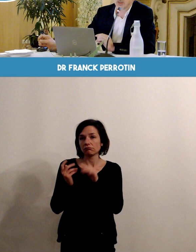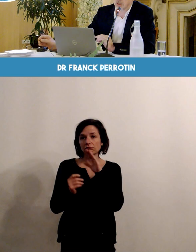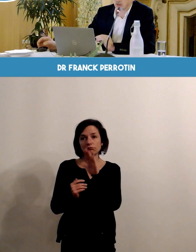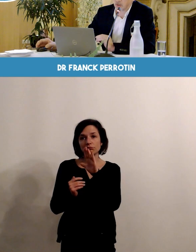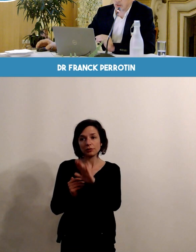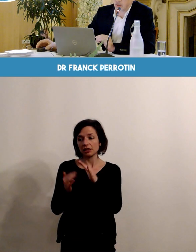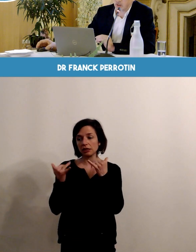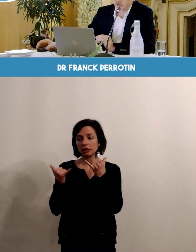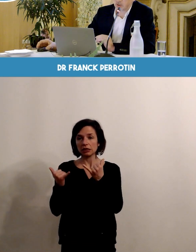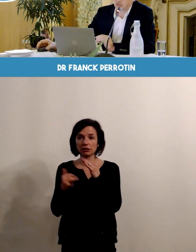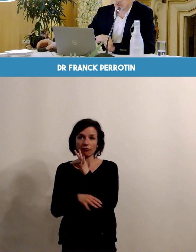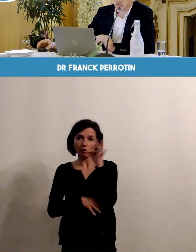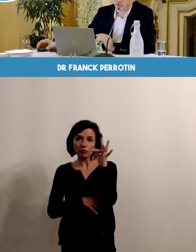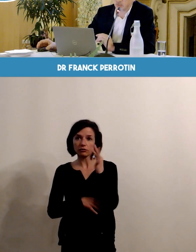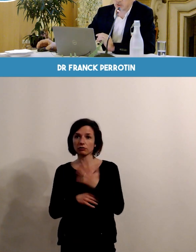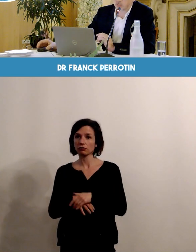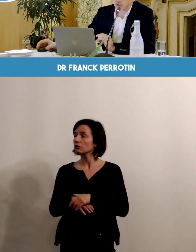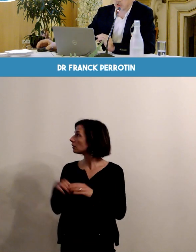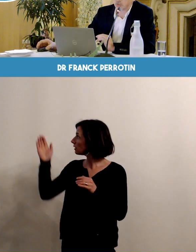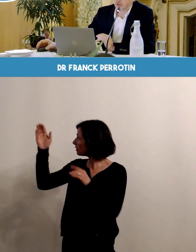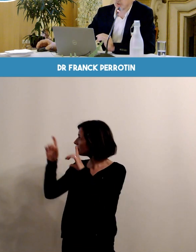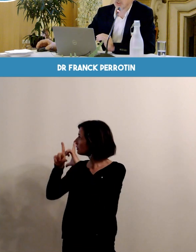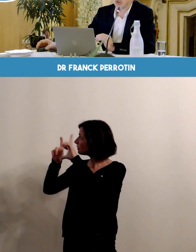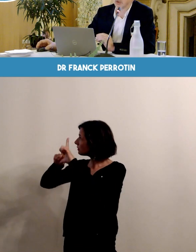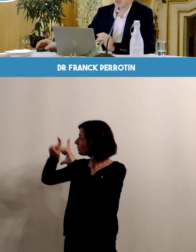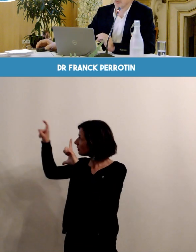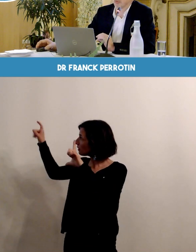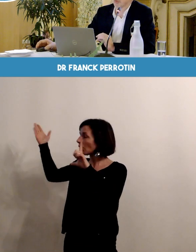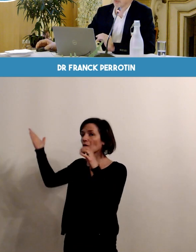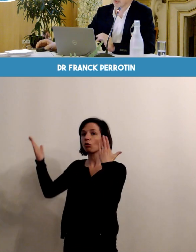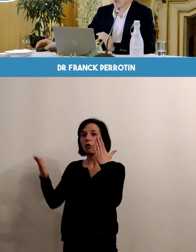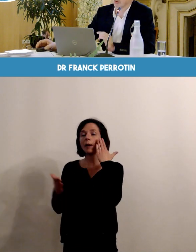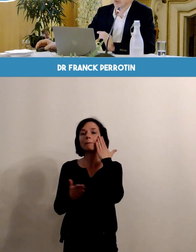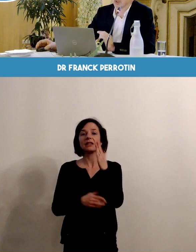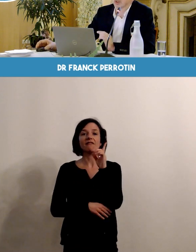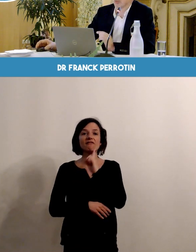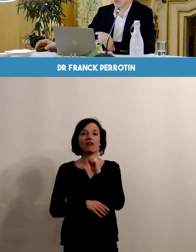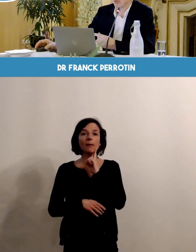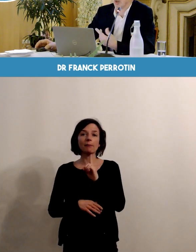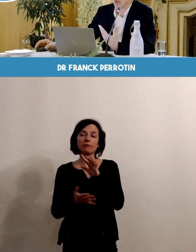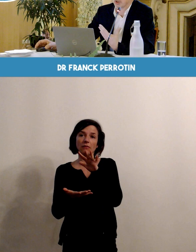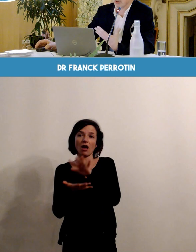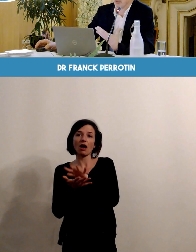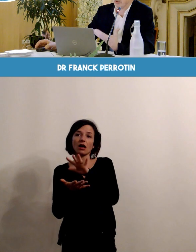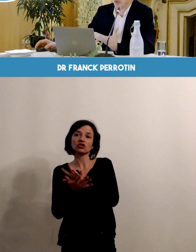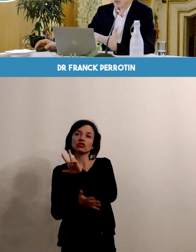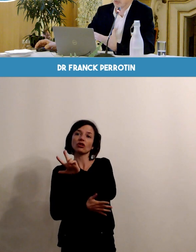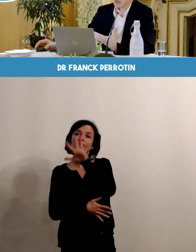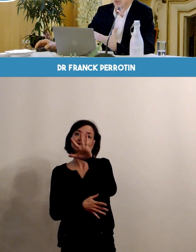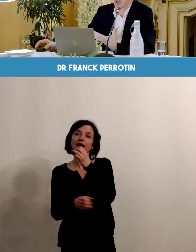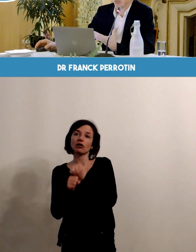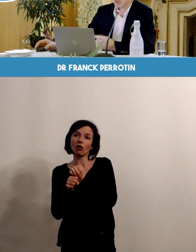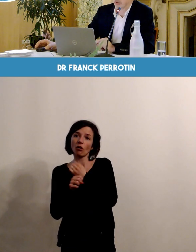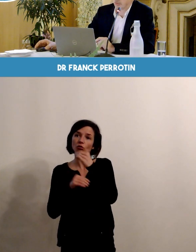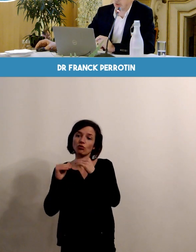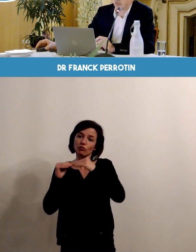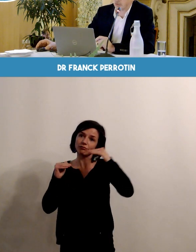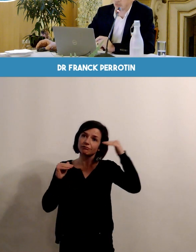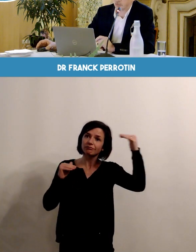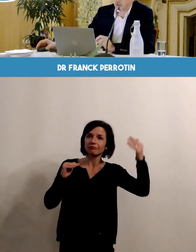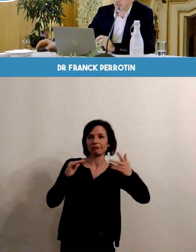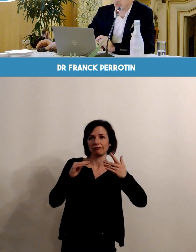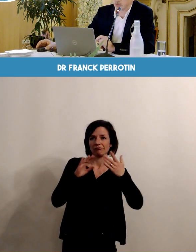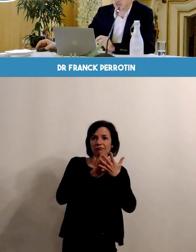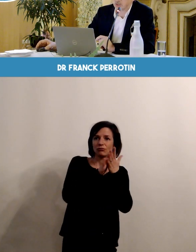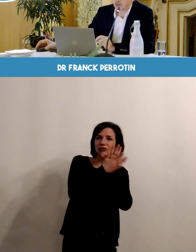deux statistiques la fréquence des femmes qui sont âgées de 35 ans et plus au moment de leur grossesse puisque l'âge est quand même un facteur de